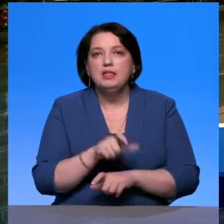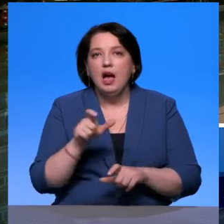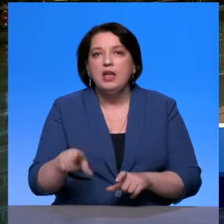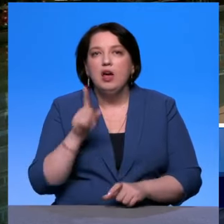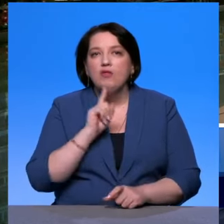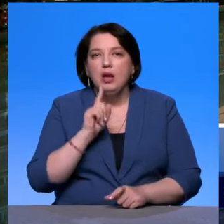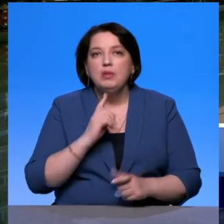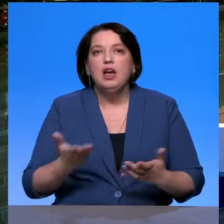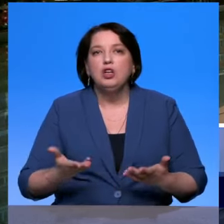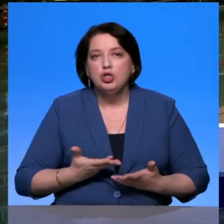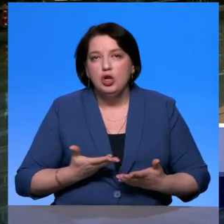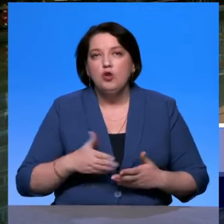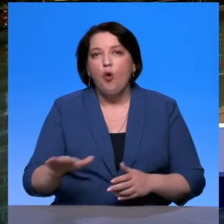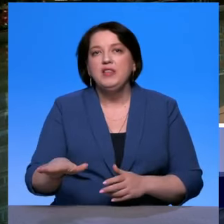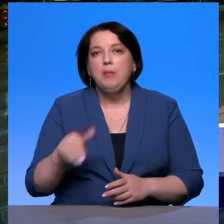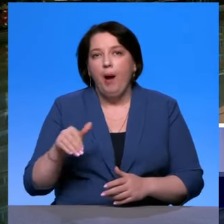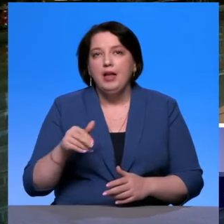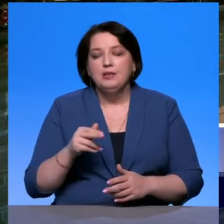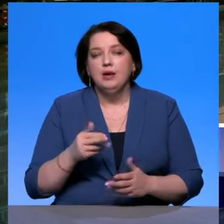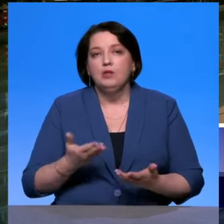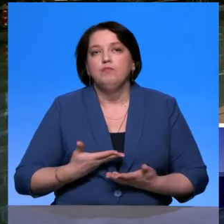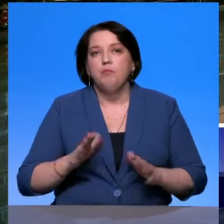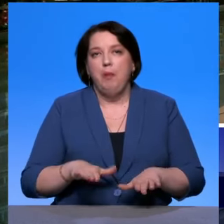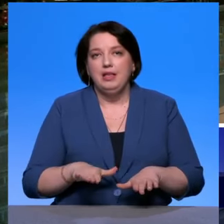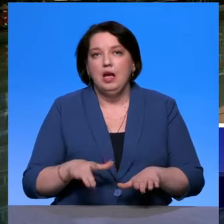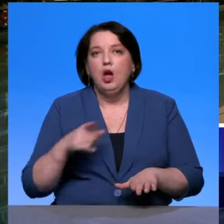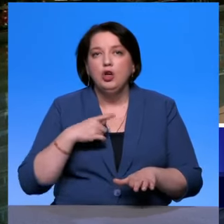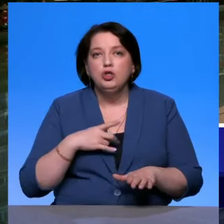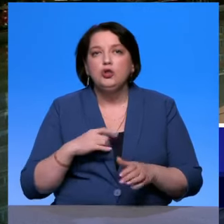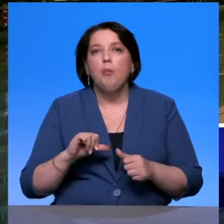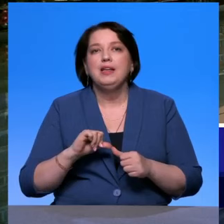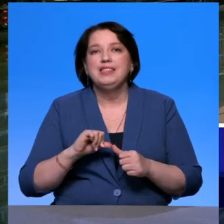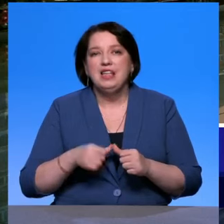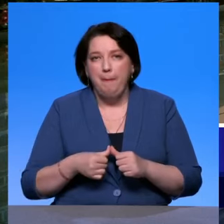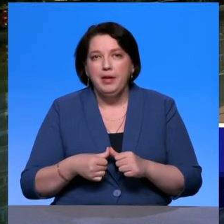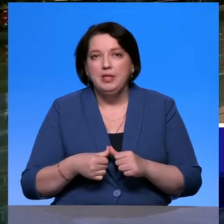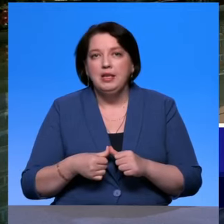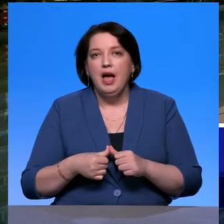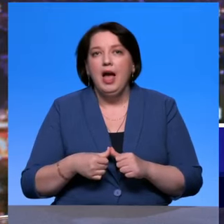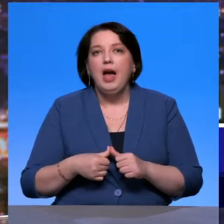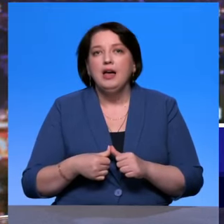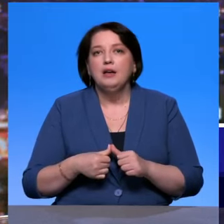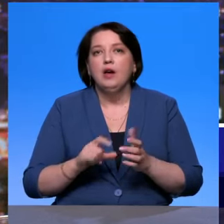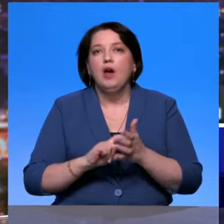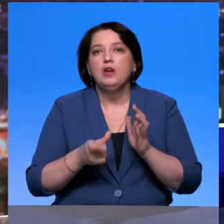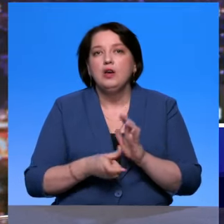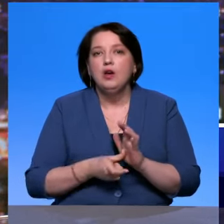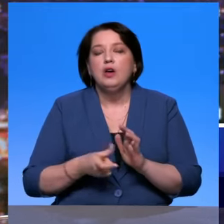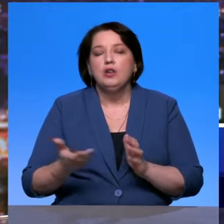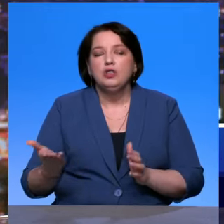проживать. Значит, для того, чтобы закрепить жилье за человеком, как в советское время было, необходимо